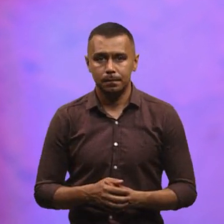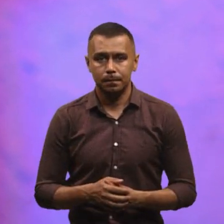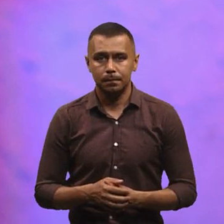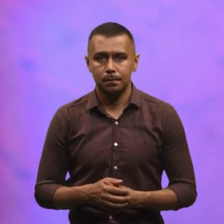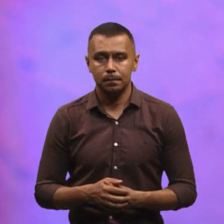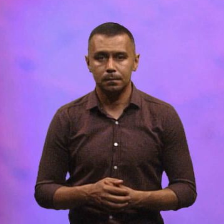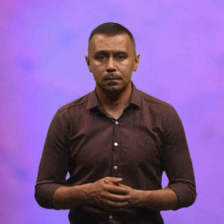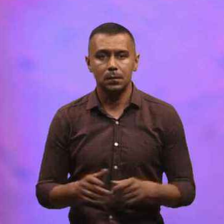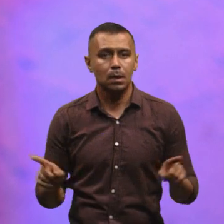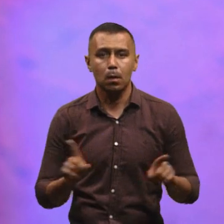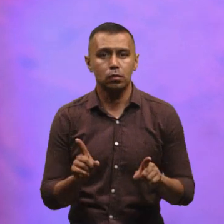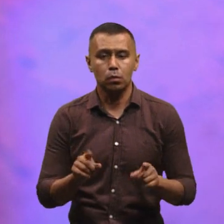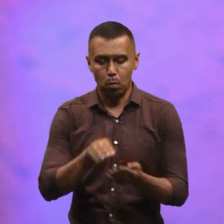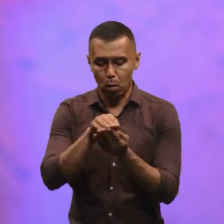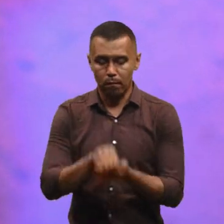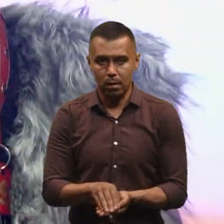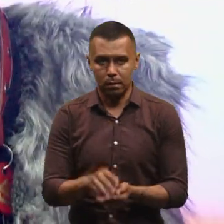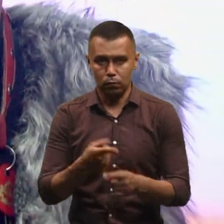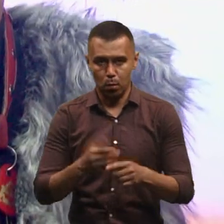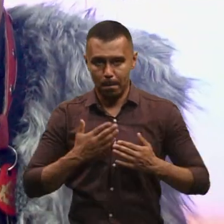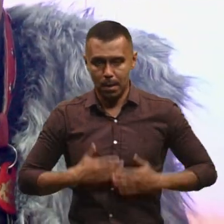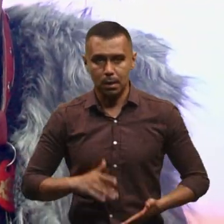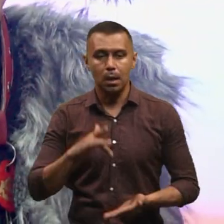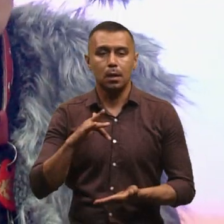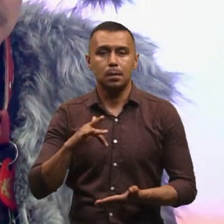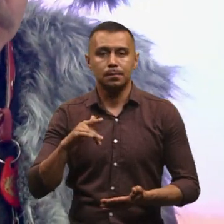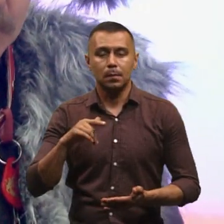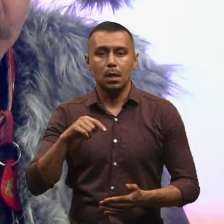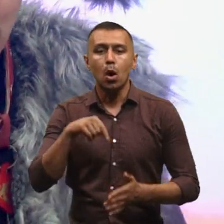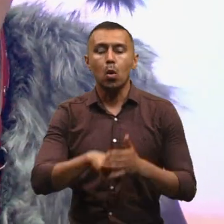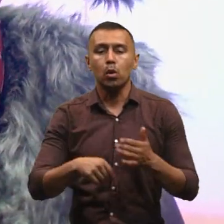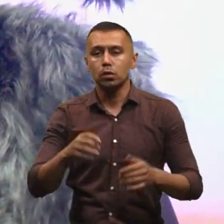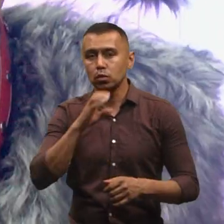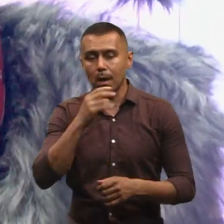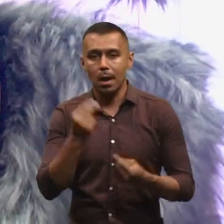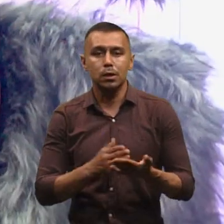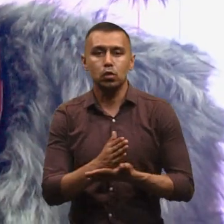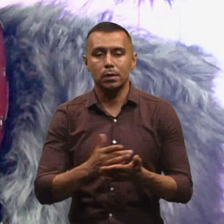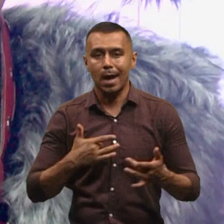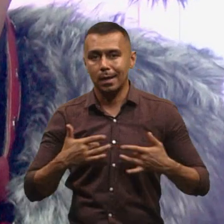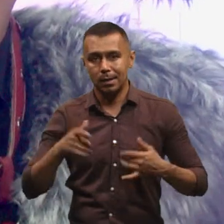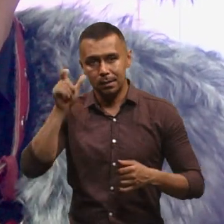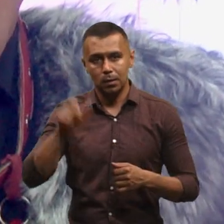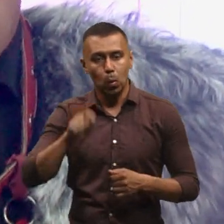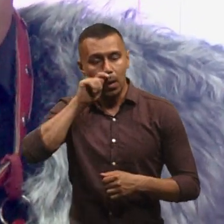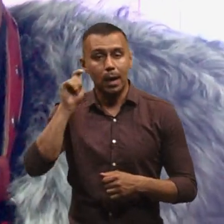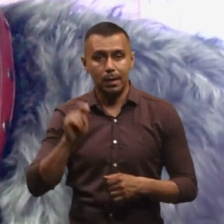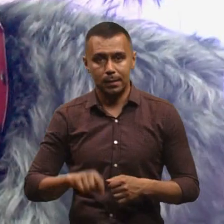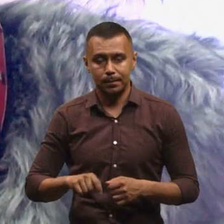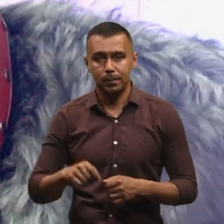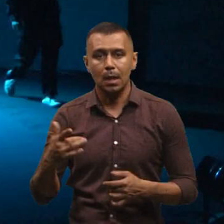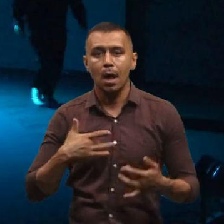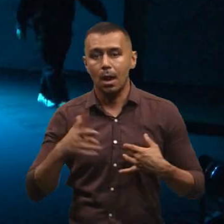Хіба що виховаю вдягнути. Роль собаки Тяпи у третій новелі грає заслужний артист України Степан Бортнічук.